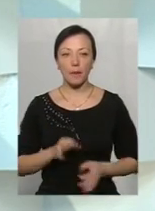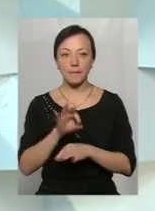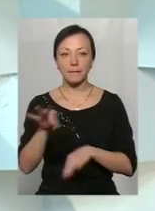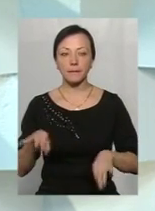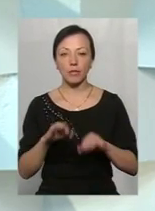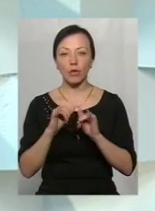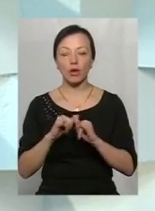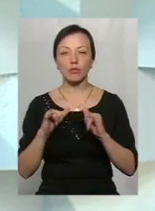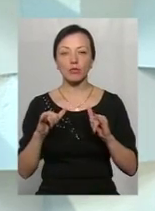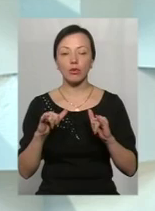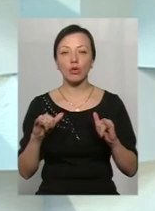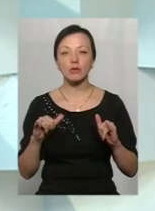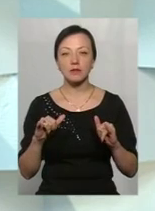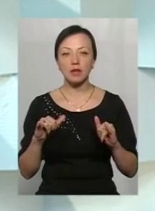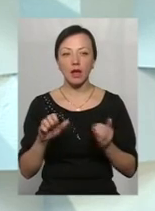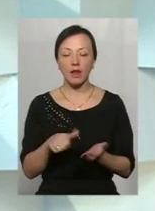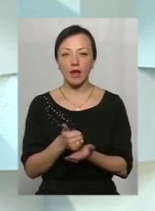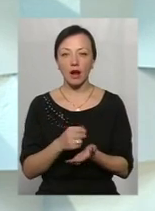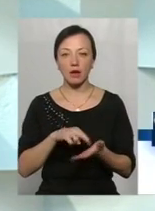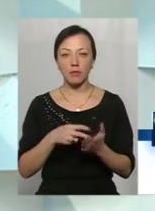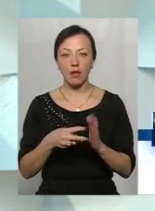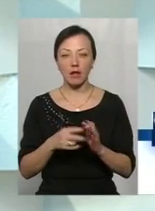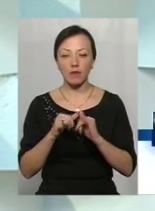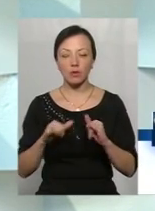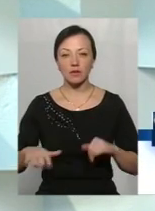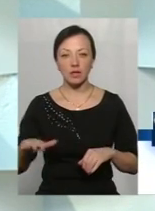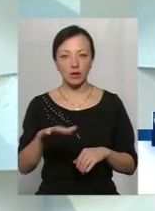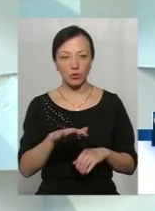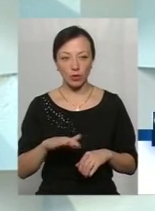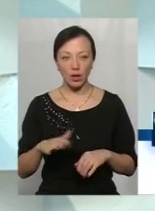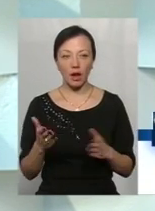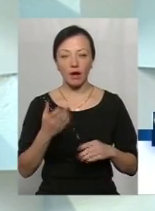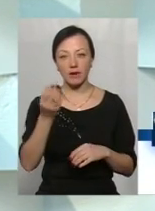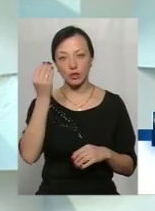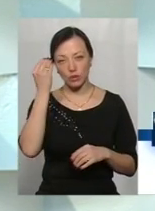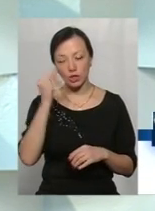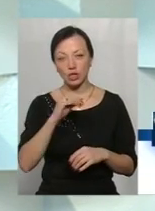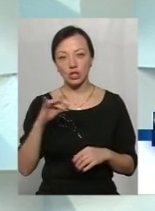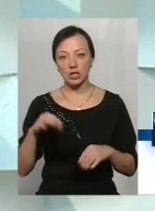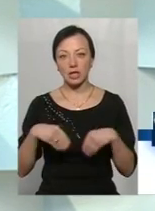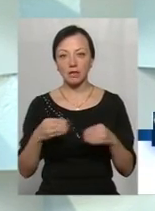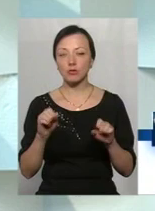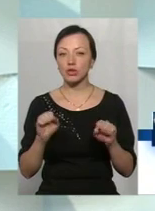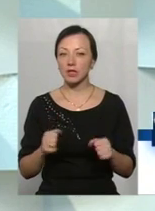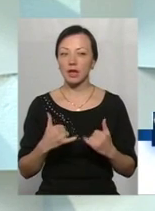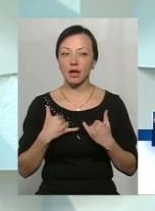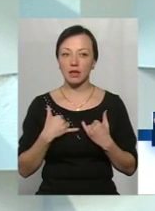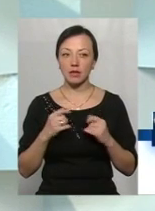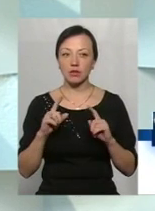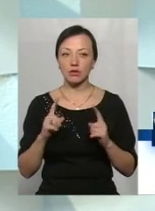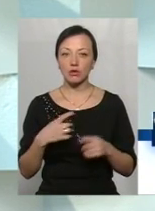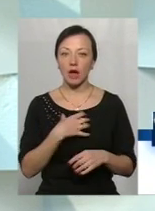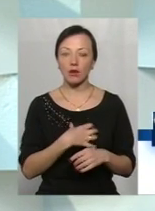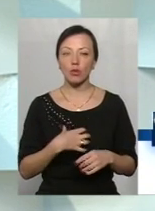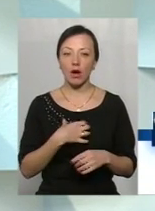розвитку генеральних планів розвитку території. Яка ваша думка? Чи дасть вона можливість? Тому що для нас вона надзвичайно